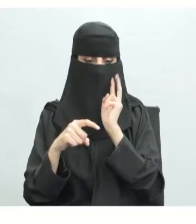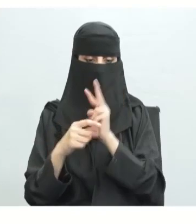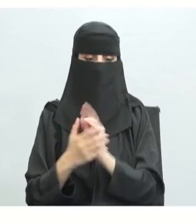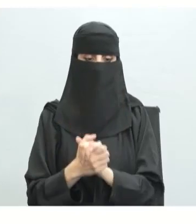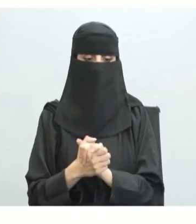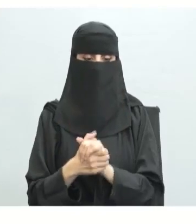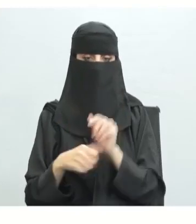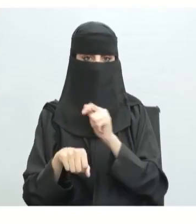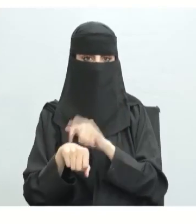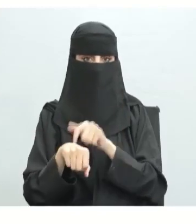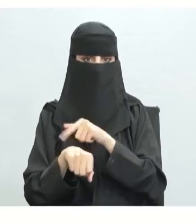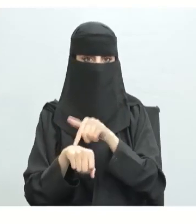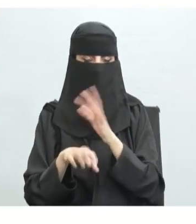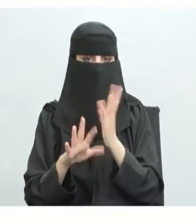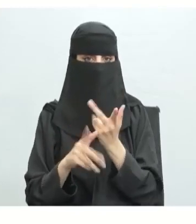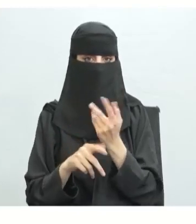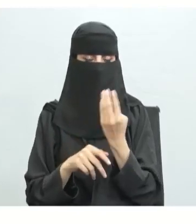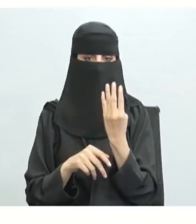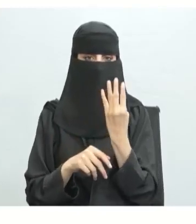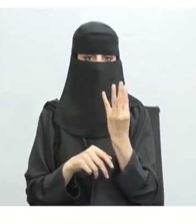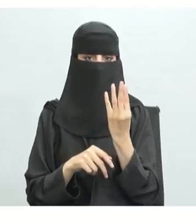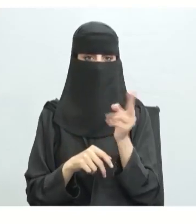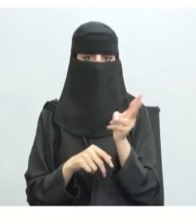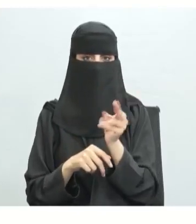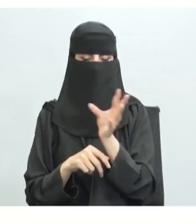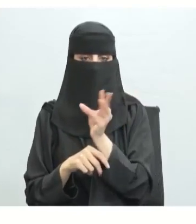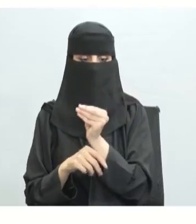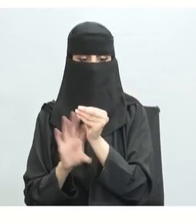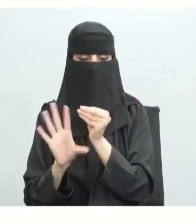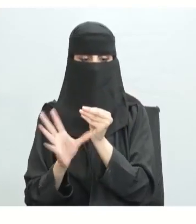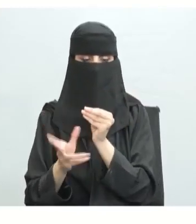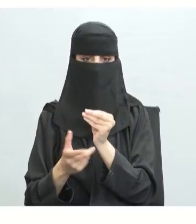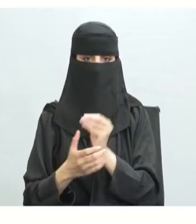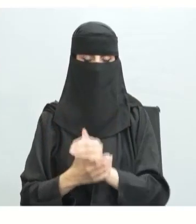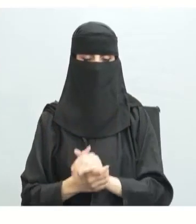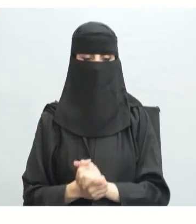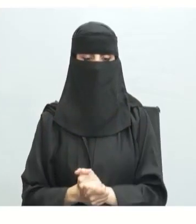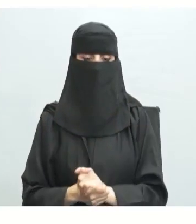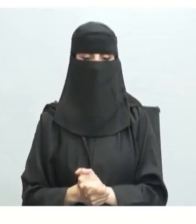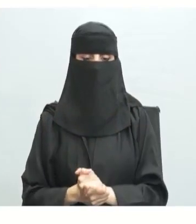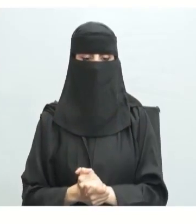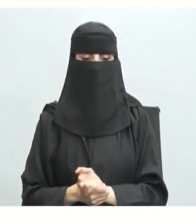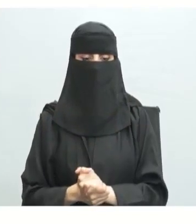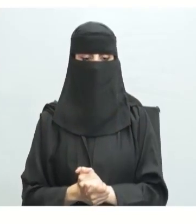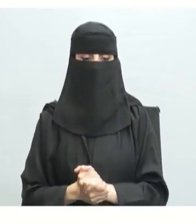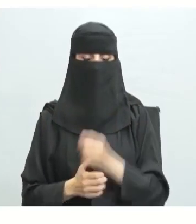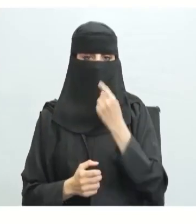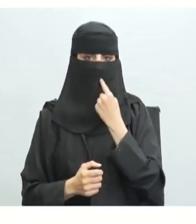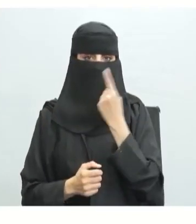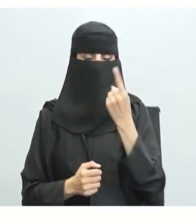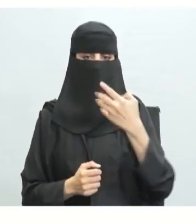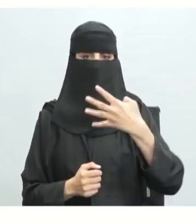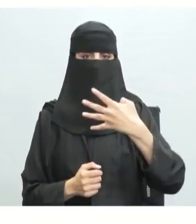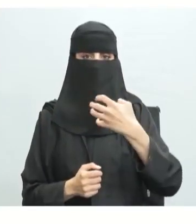الزمن الذي هو 4 دقائق إذن 560 تقسيم 4 هنا يساوي 140